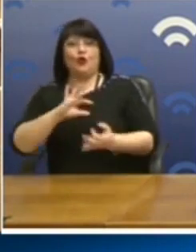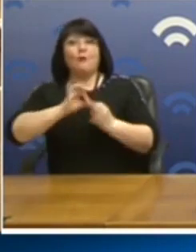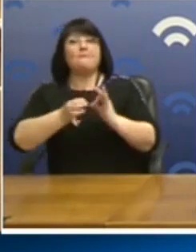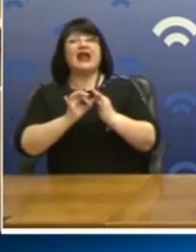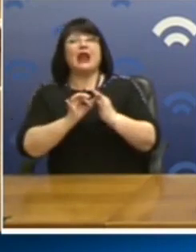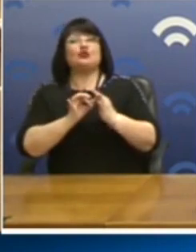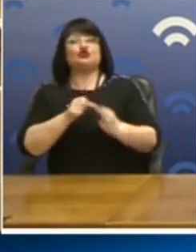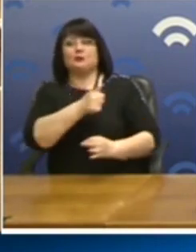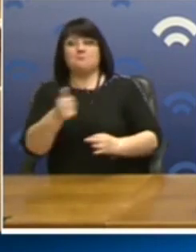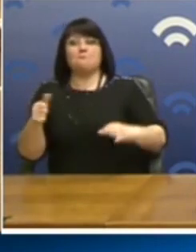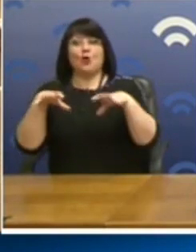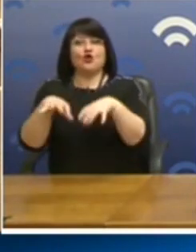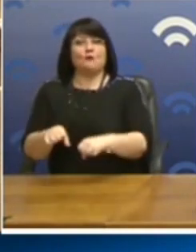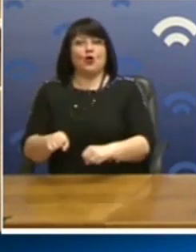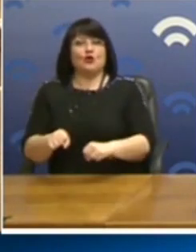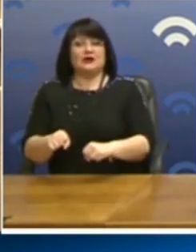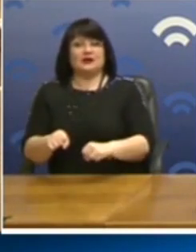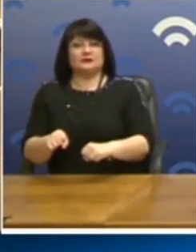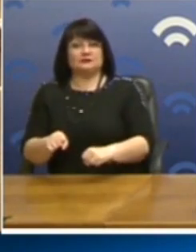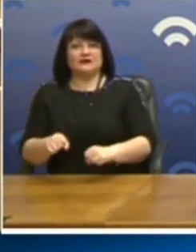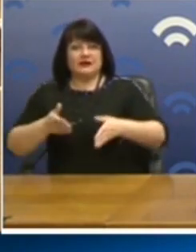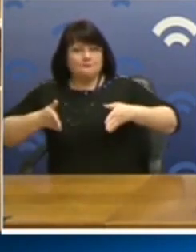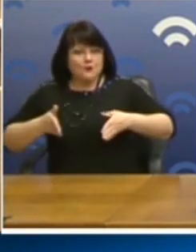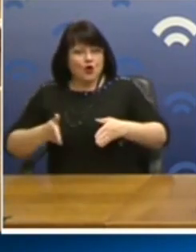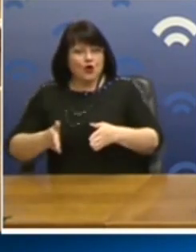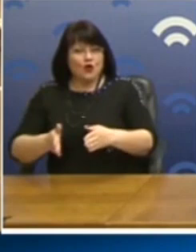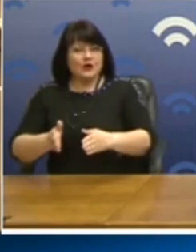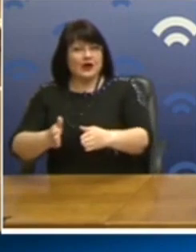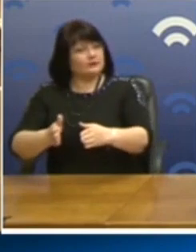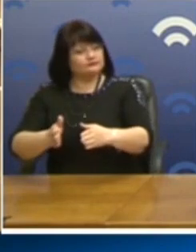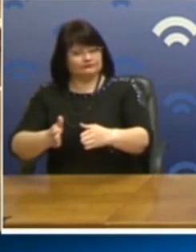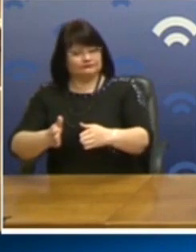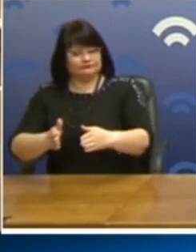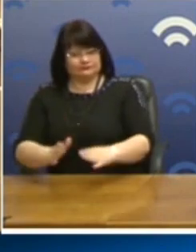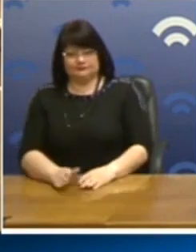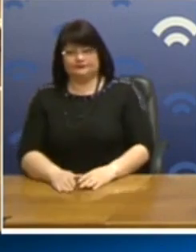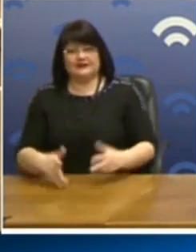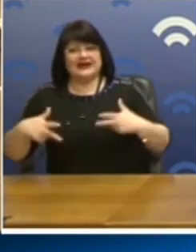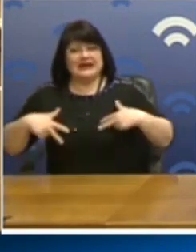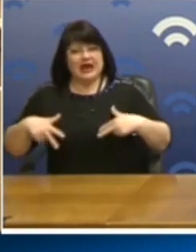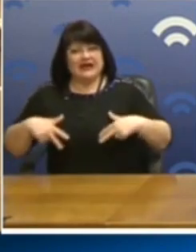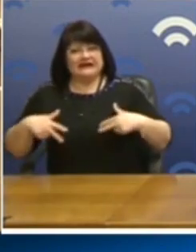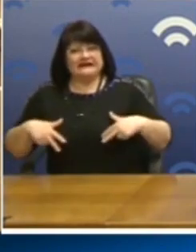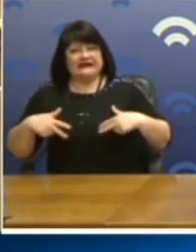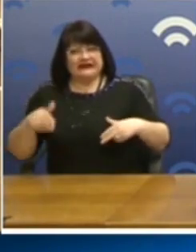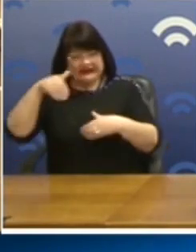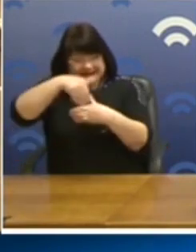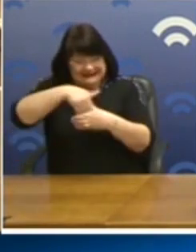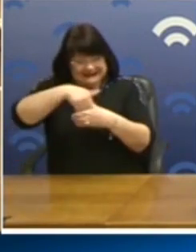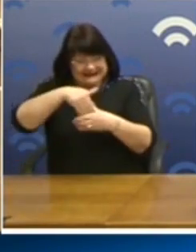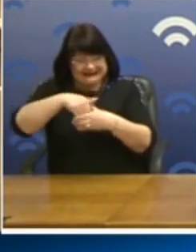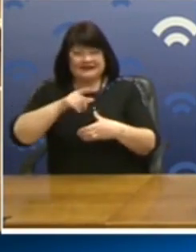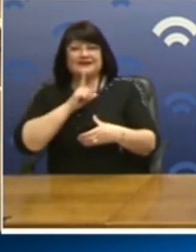δεν πρόκειται να ανακόψουν αυτή την πορεία. Αυτή την κρατική και ινσιανού τύπου